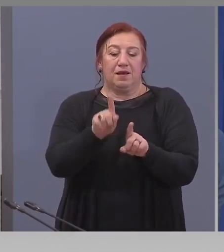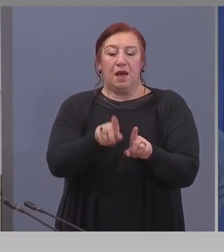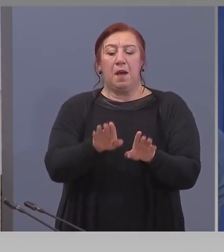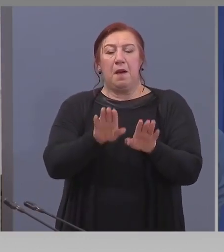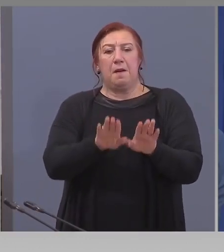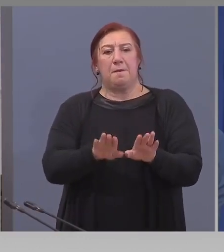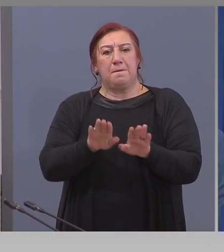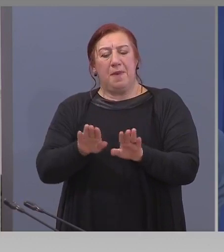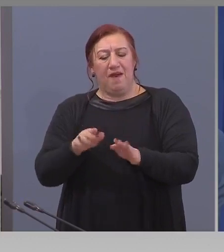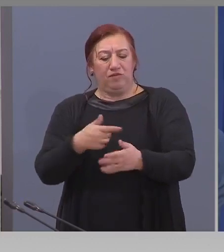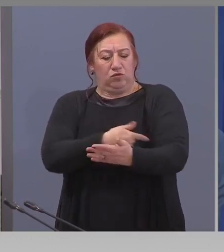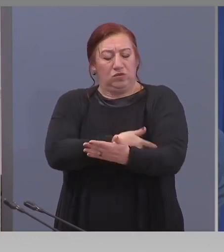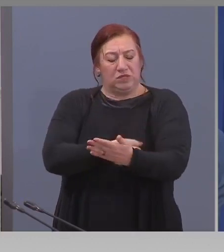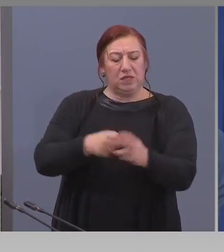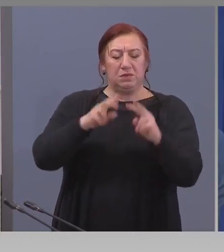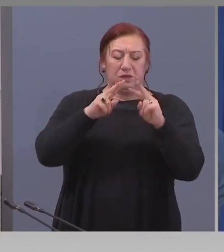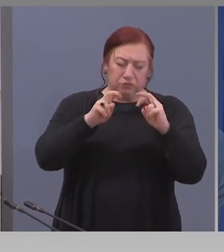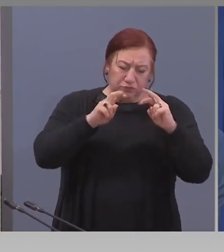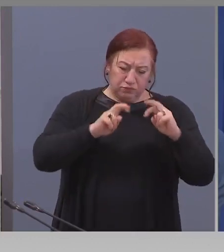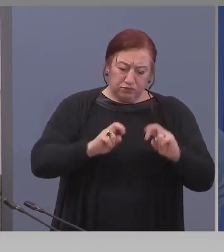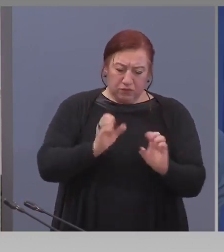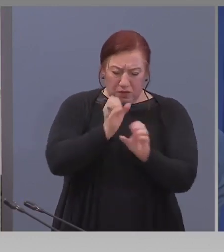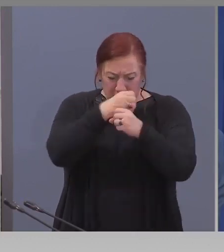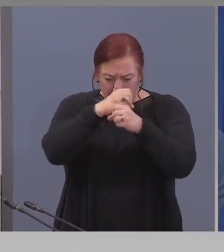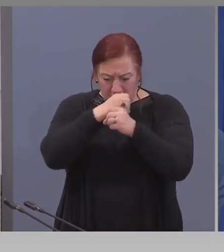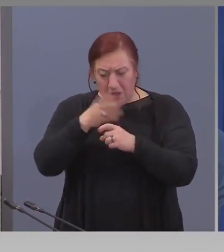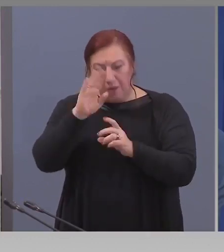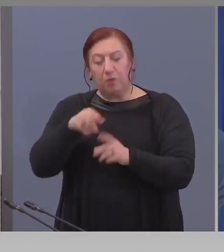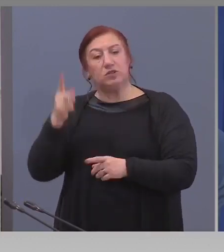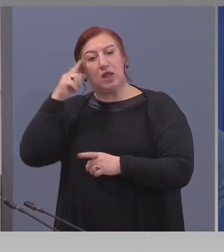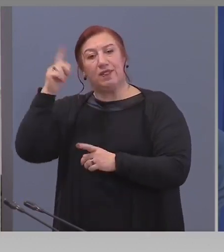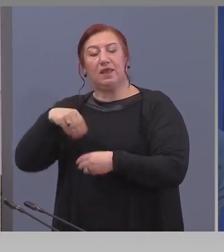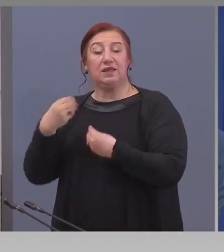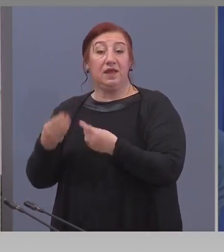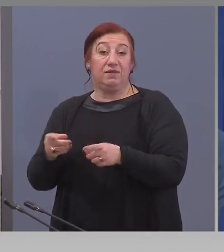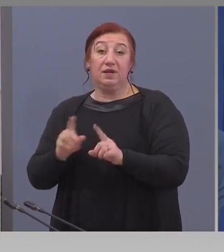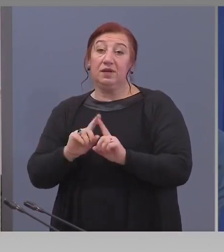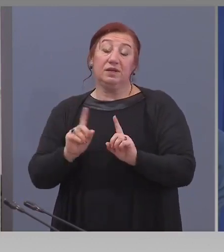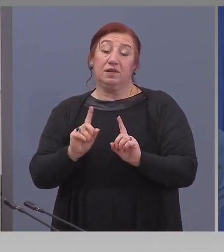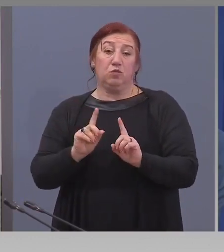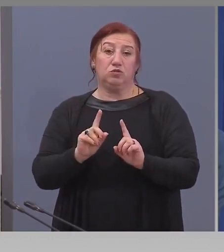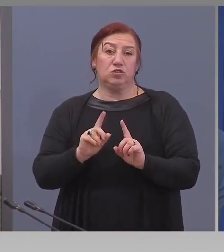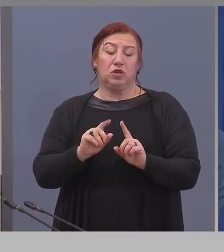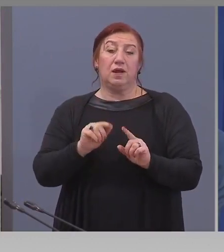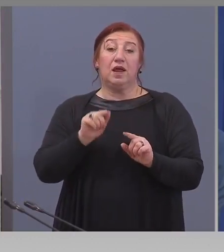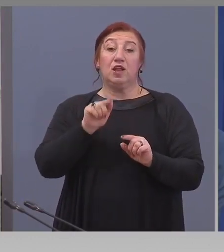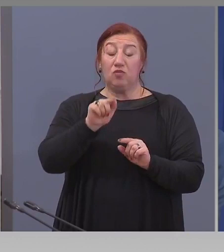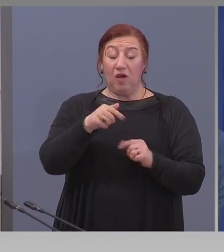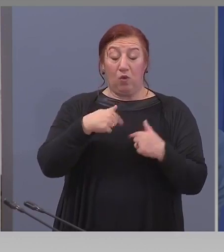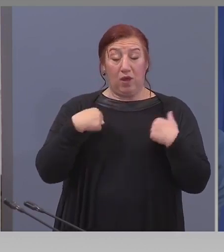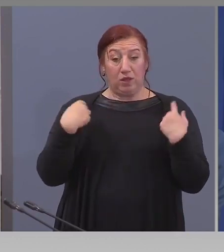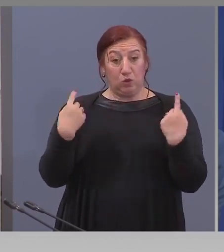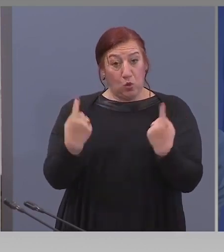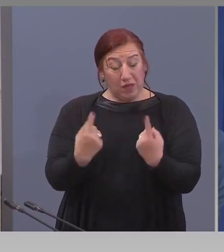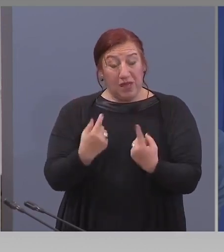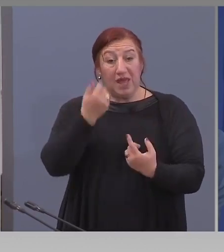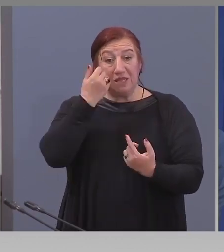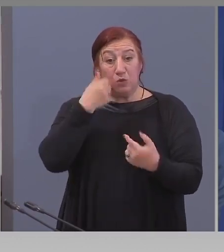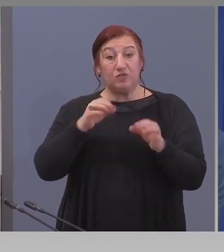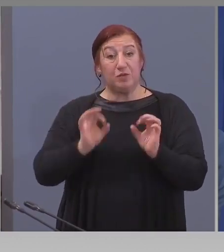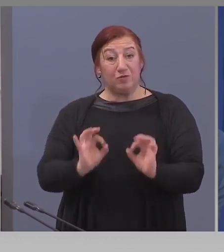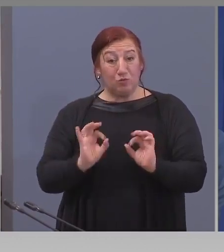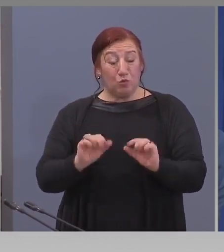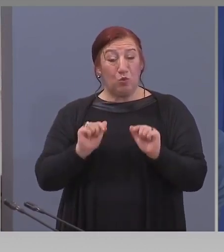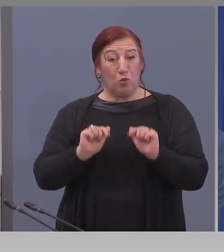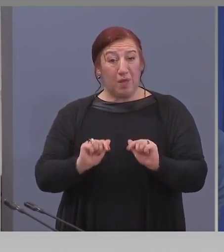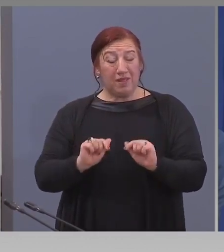референтни тестове, които ние в момента използваме. Това, което ние използваме, това